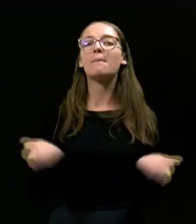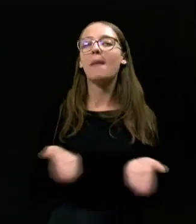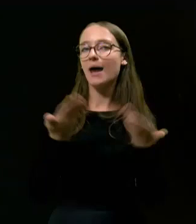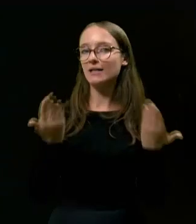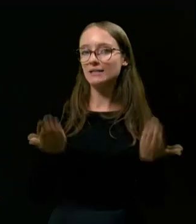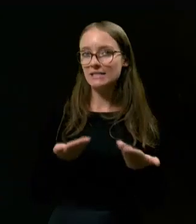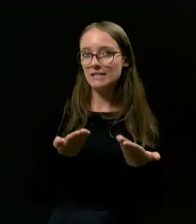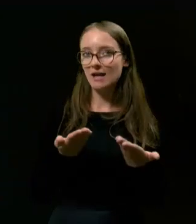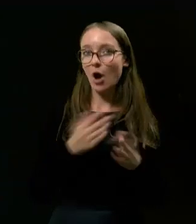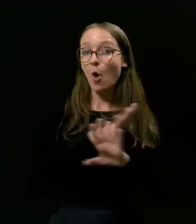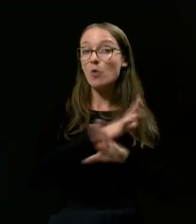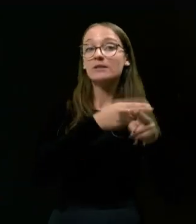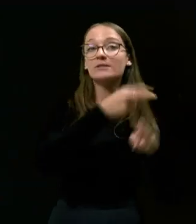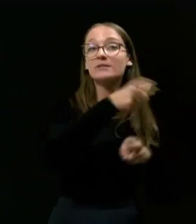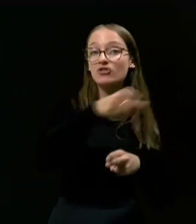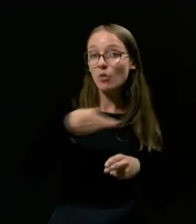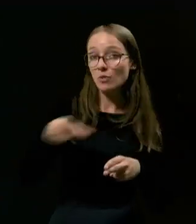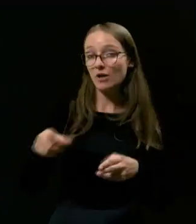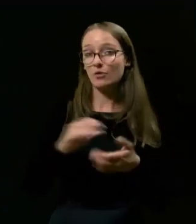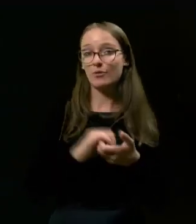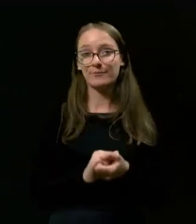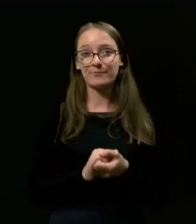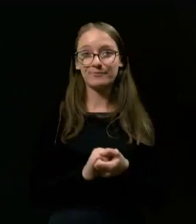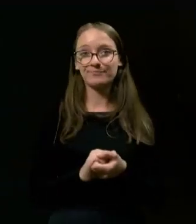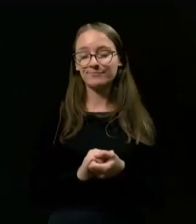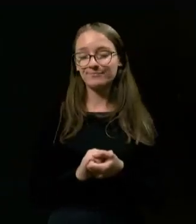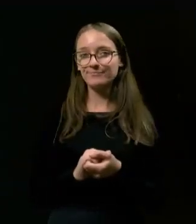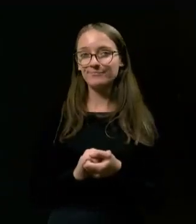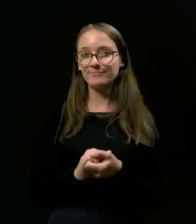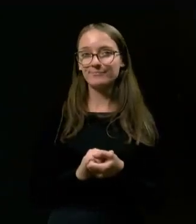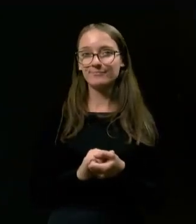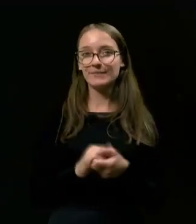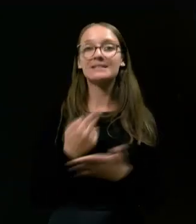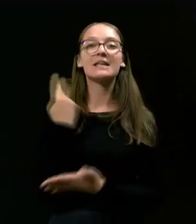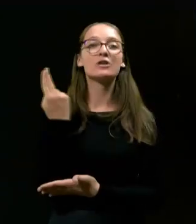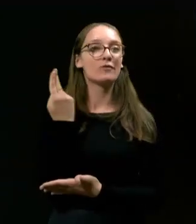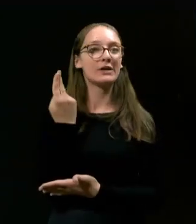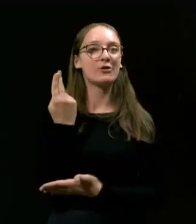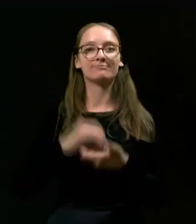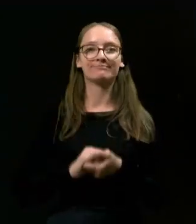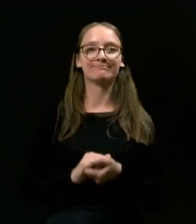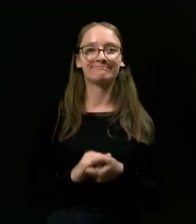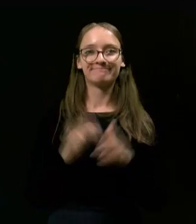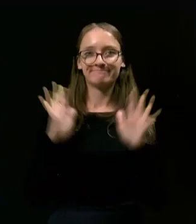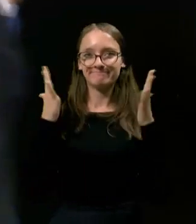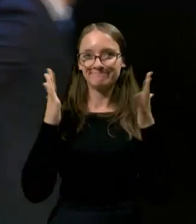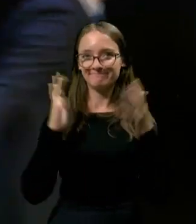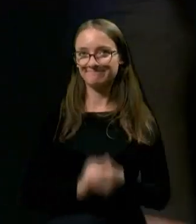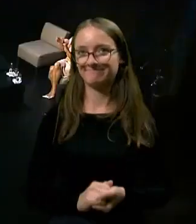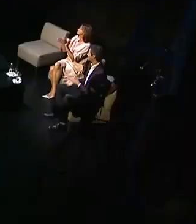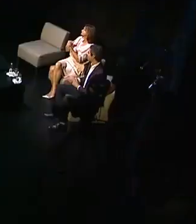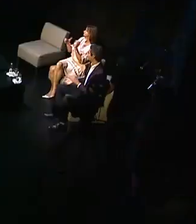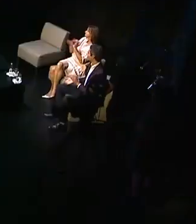vseh državljank in državljanov. Za Slovenijo. Aplauz.